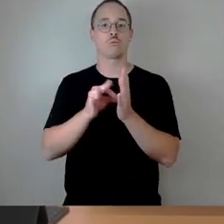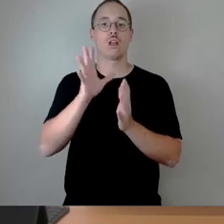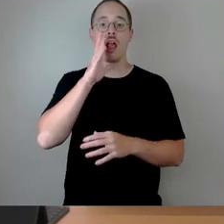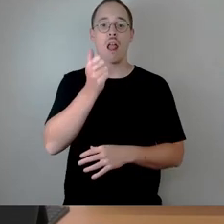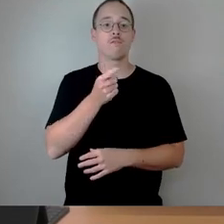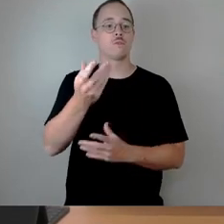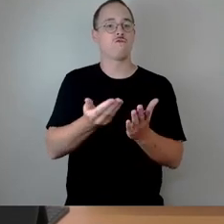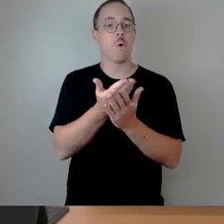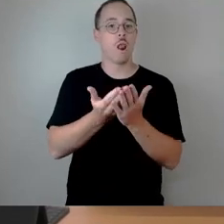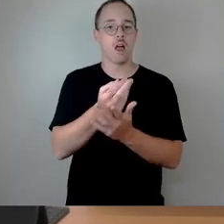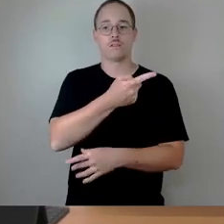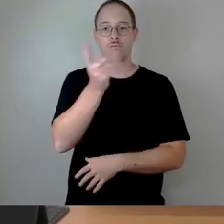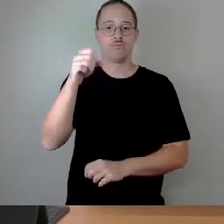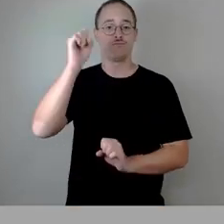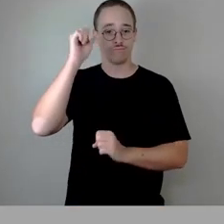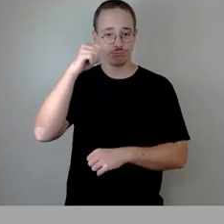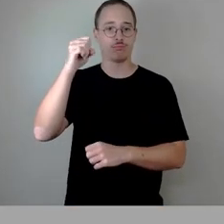den bitte ich jetzt um das Stimmzeichen.